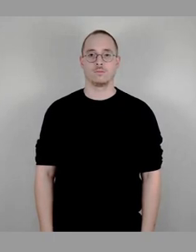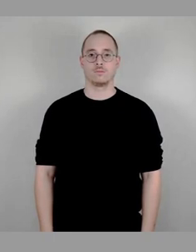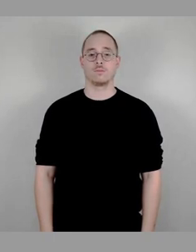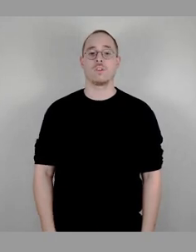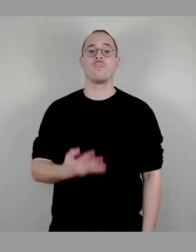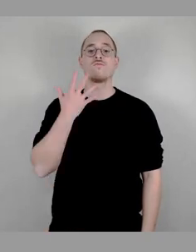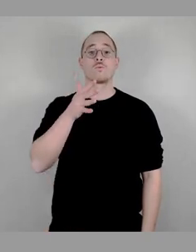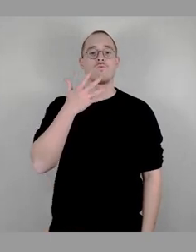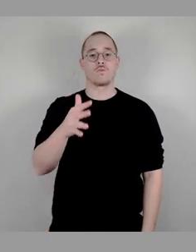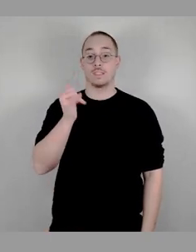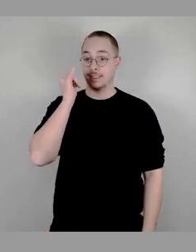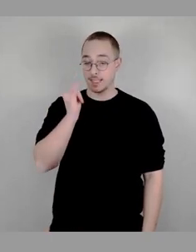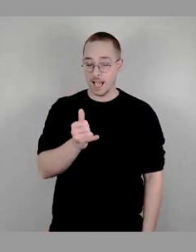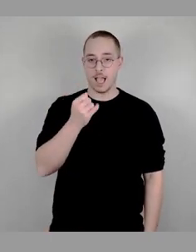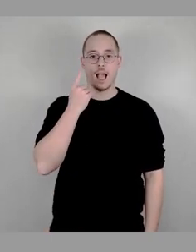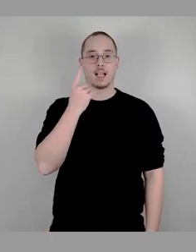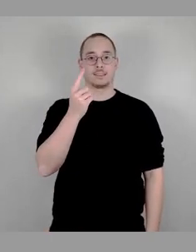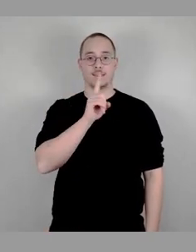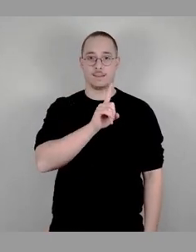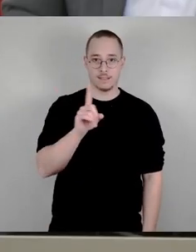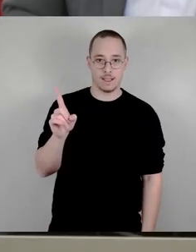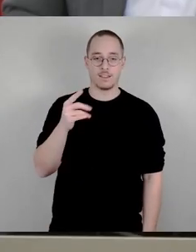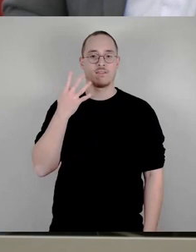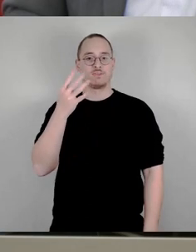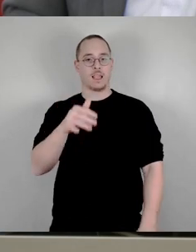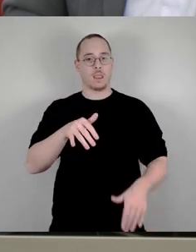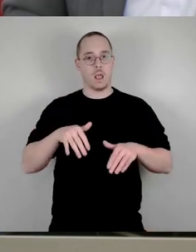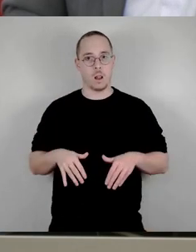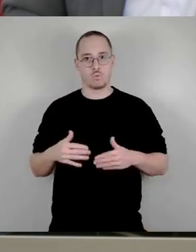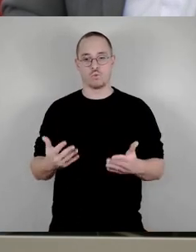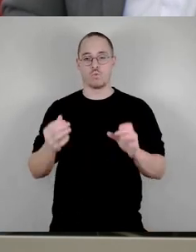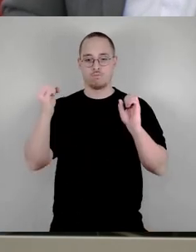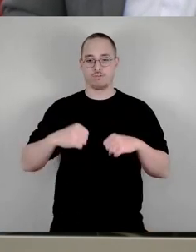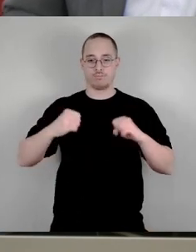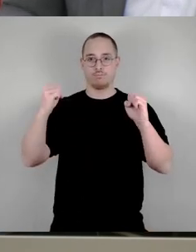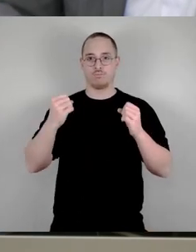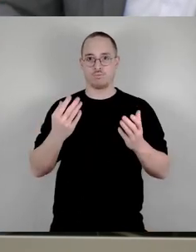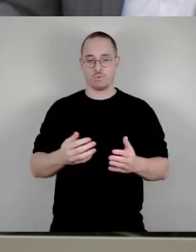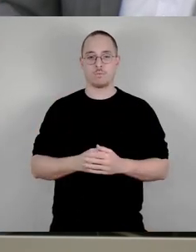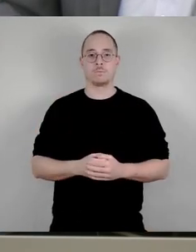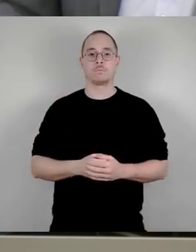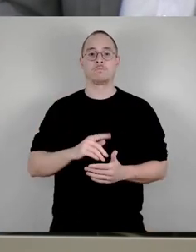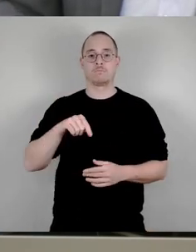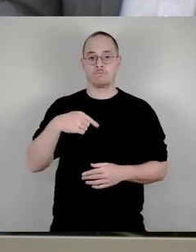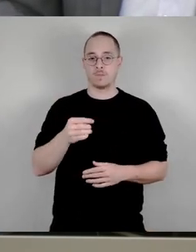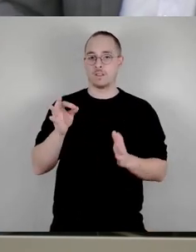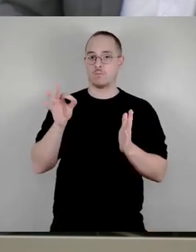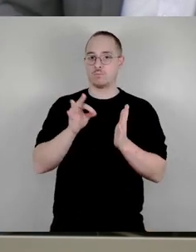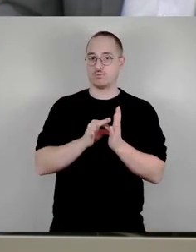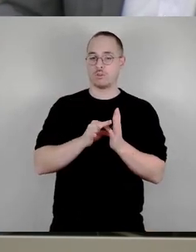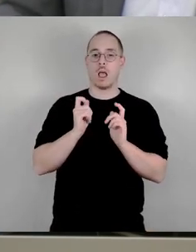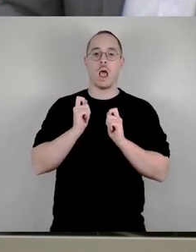55 Ja-Stimmen, eine Nein, vier Enthaltungen. Damit so geschlossen. Und wir kommen zu dem Antrag unter